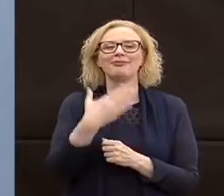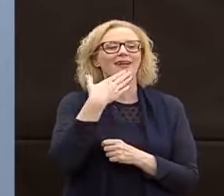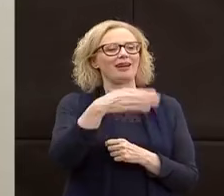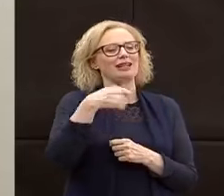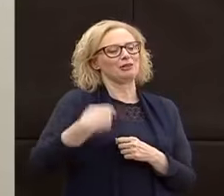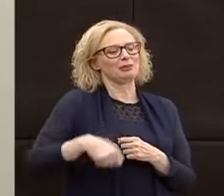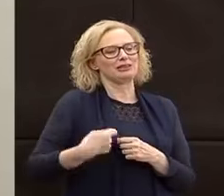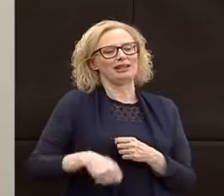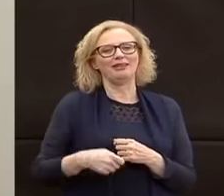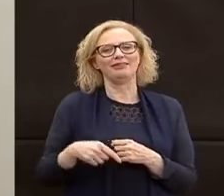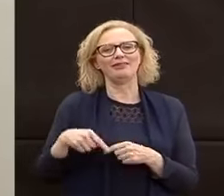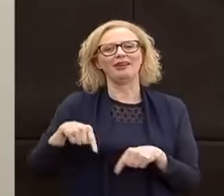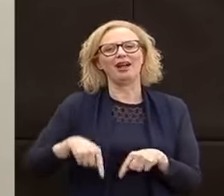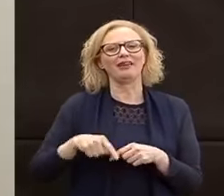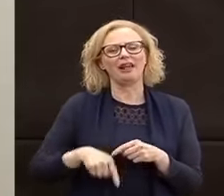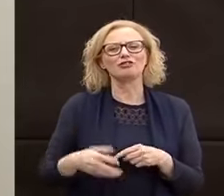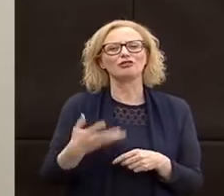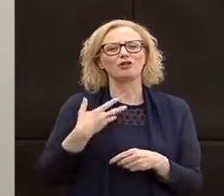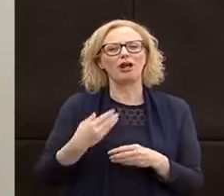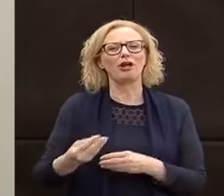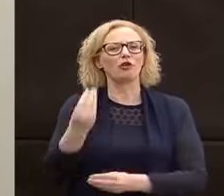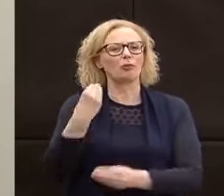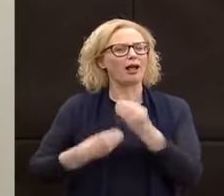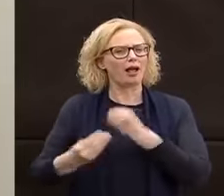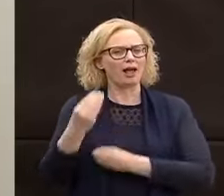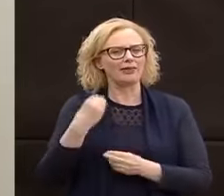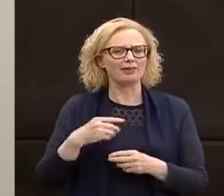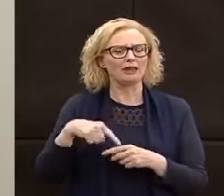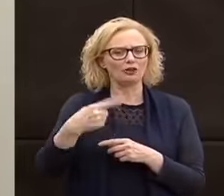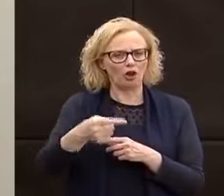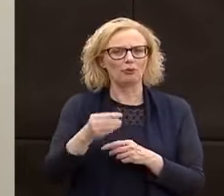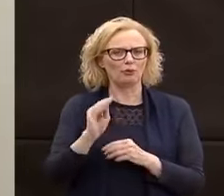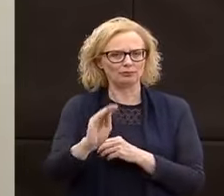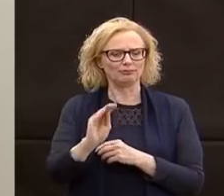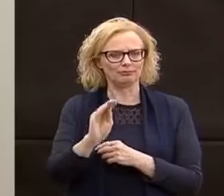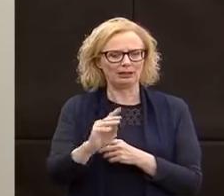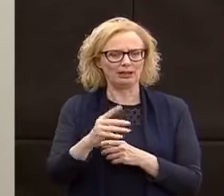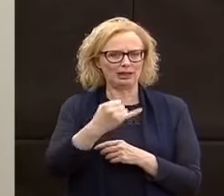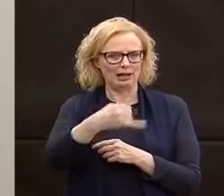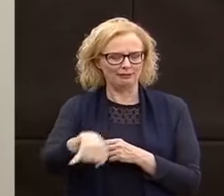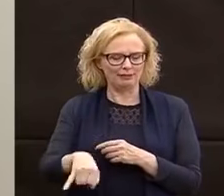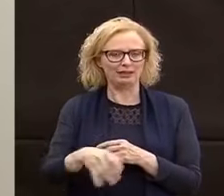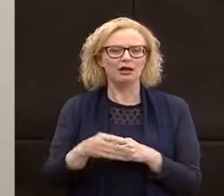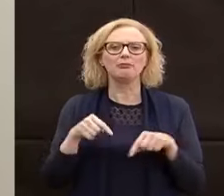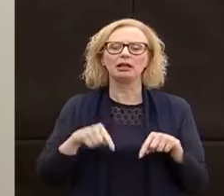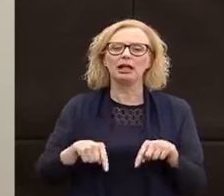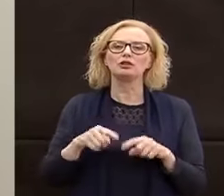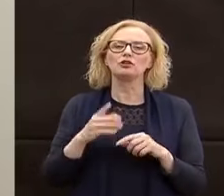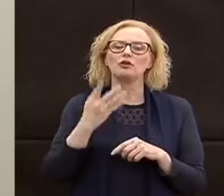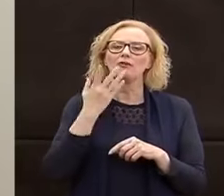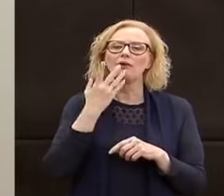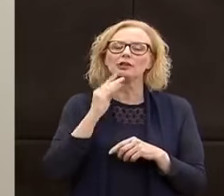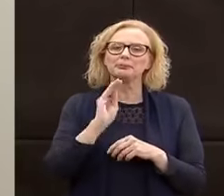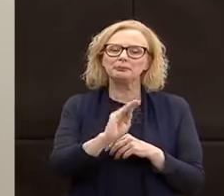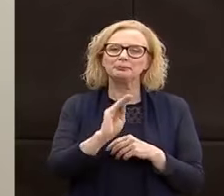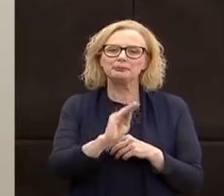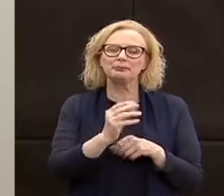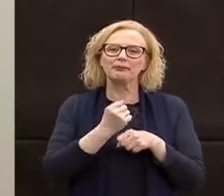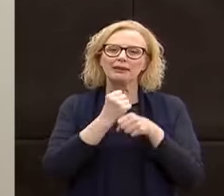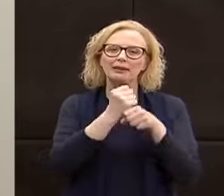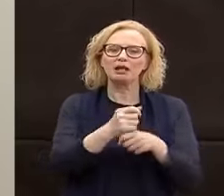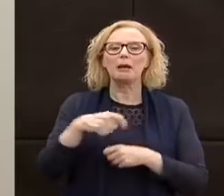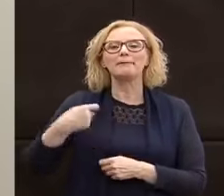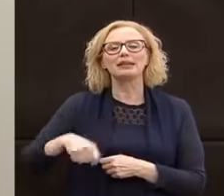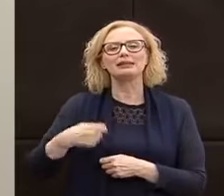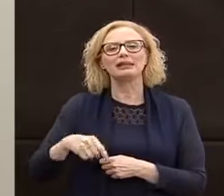Presidente, stanno arrivando nel frattempo delle domande, gliele porrò alla fine perché ora vorrei coinvolgere, come ho annunciato all'inizio, la